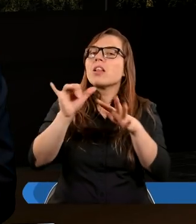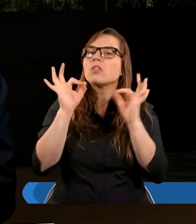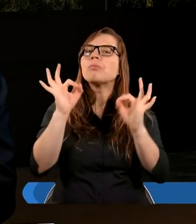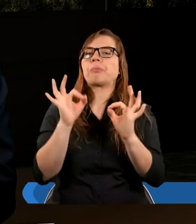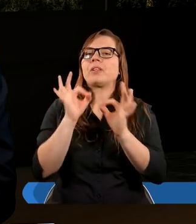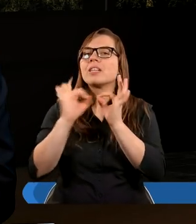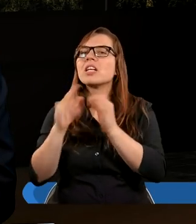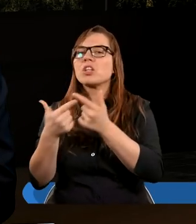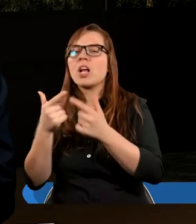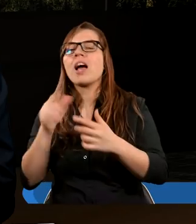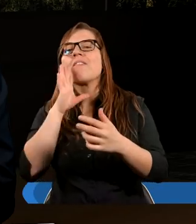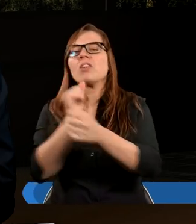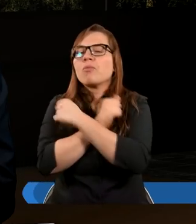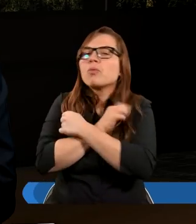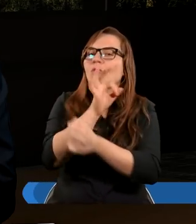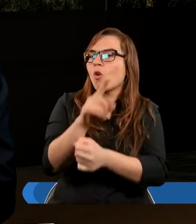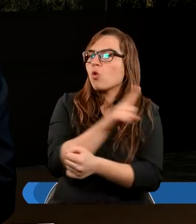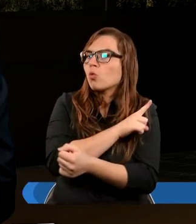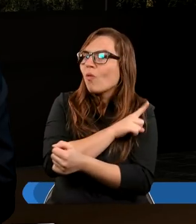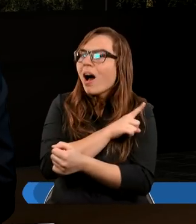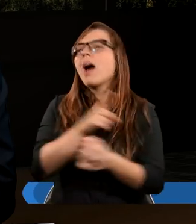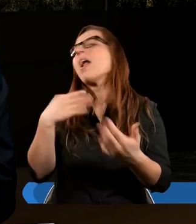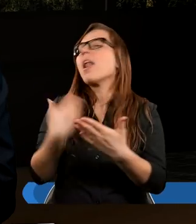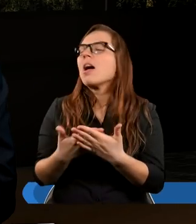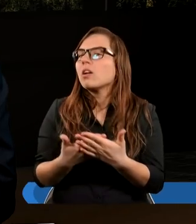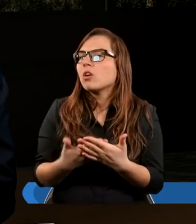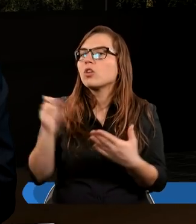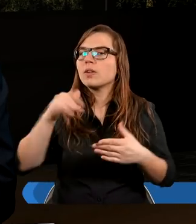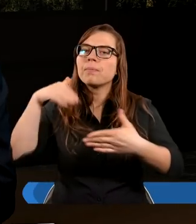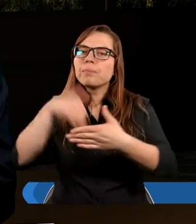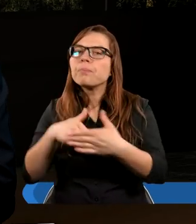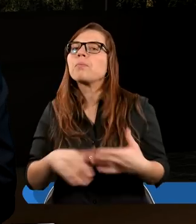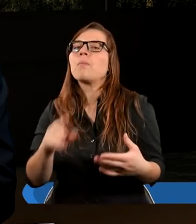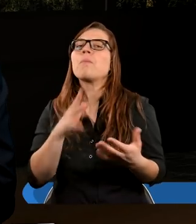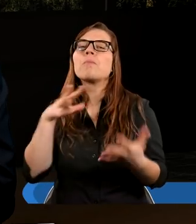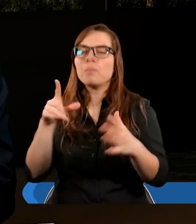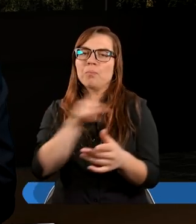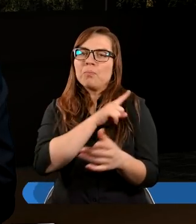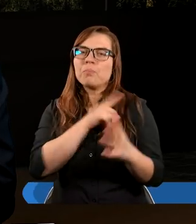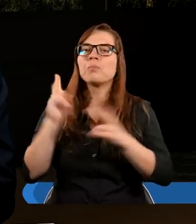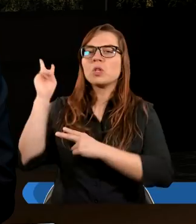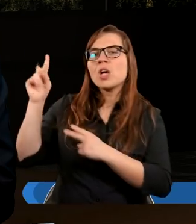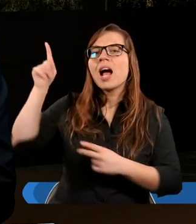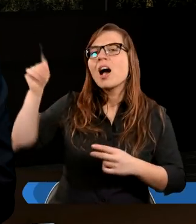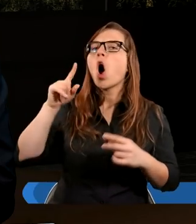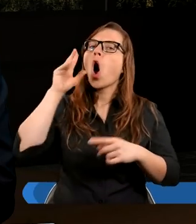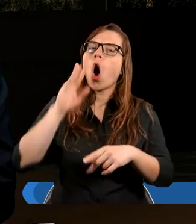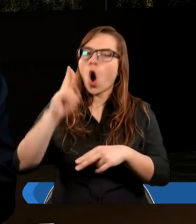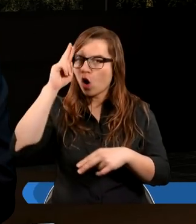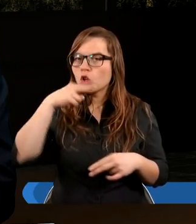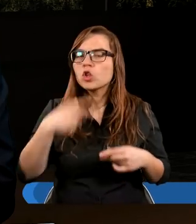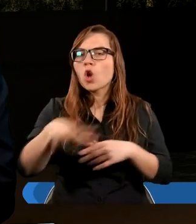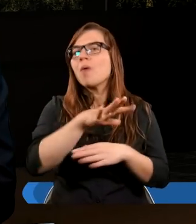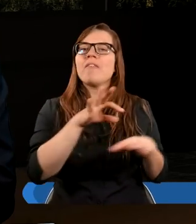ludów. Lecz z miłości swej ku Wam i dlatego, że dochowuje przysięgi, którą złożył Waszym Ojcom,